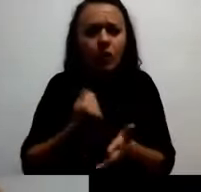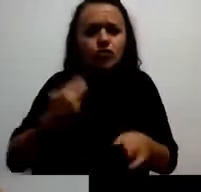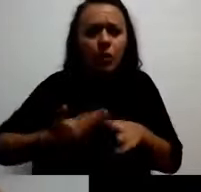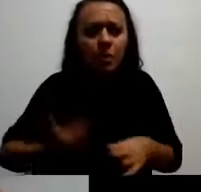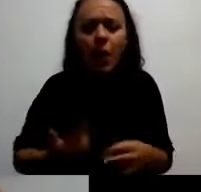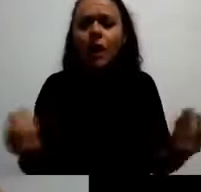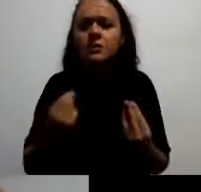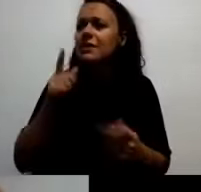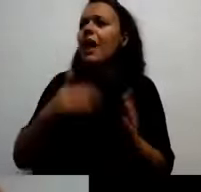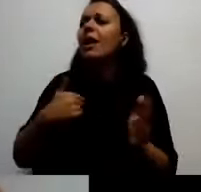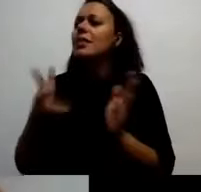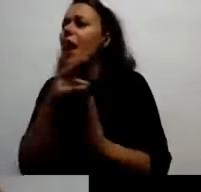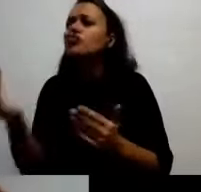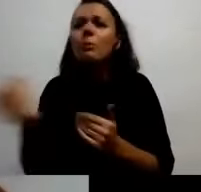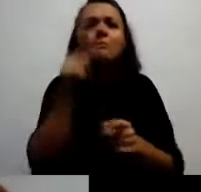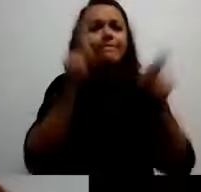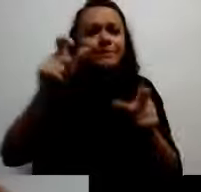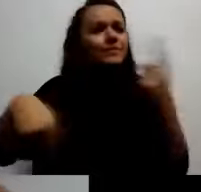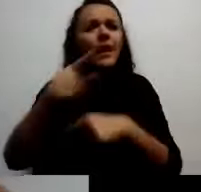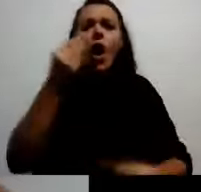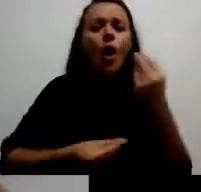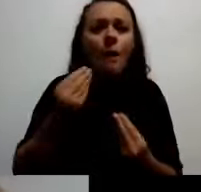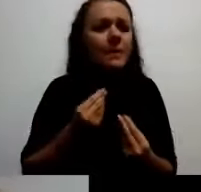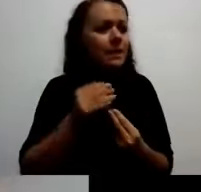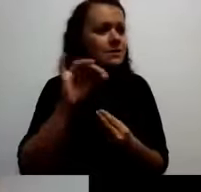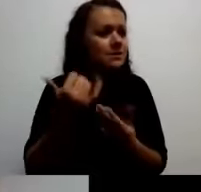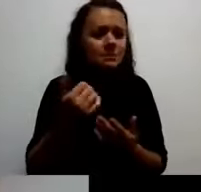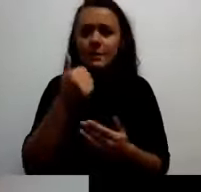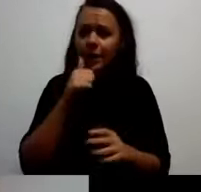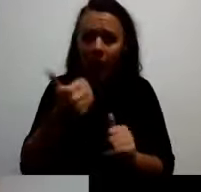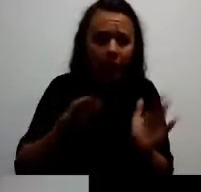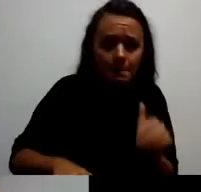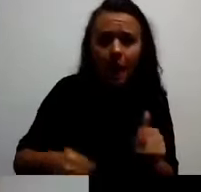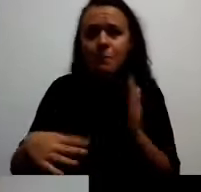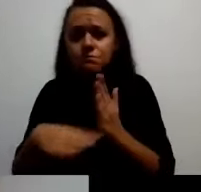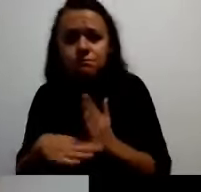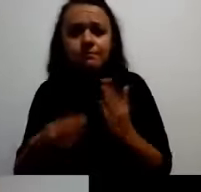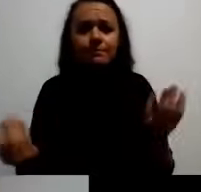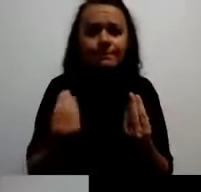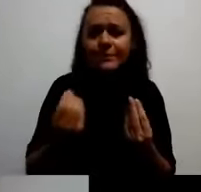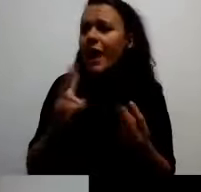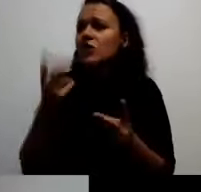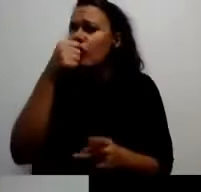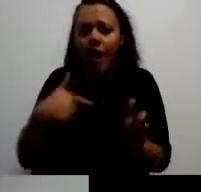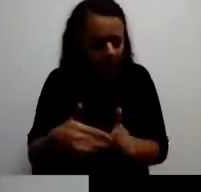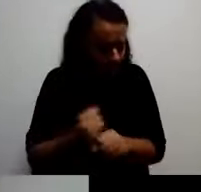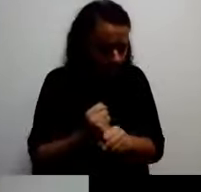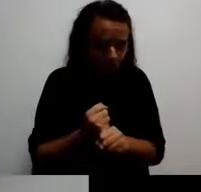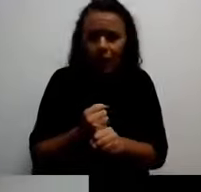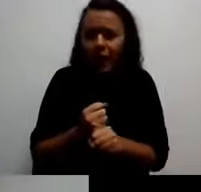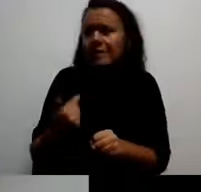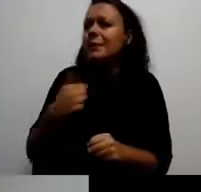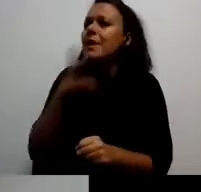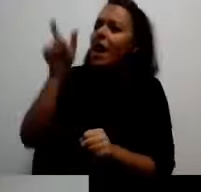koliko to traje, ima li puta i šta trebaš da radiš da izađeš iz toga mraka? Neko ko će ti bar na tren